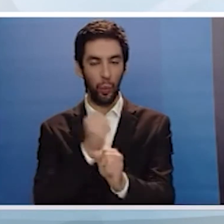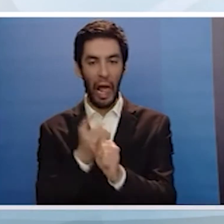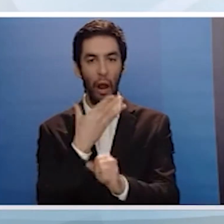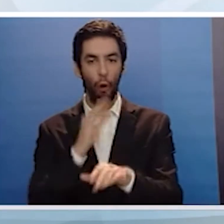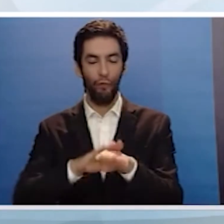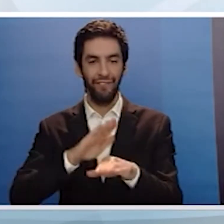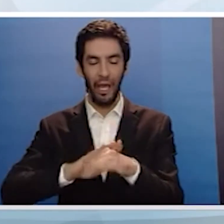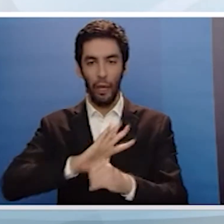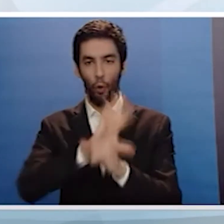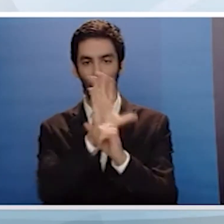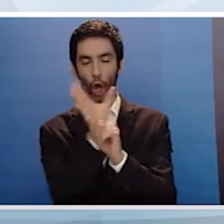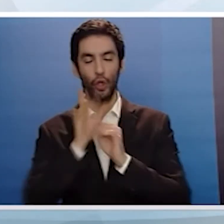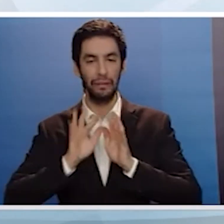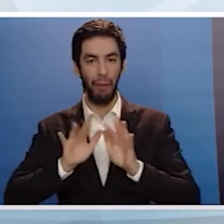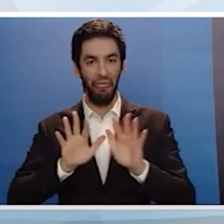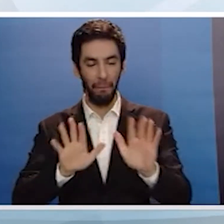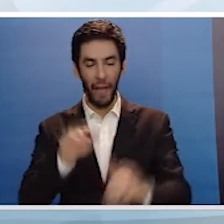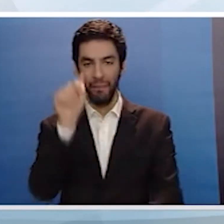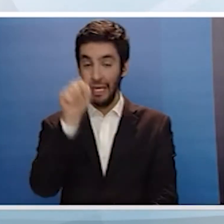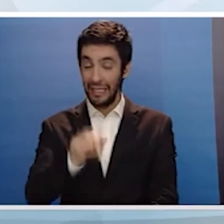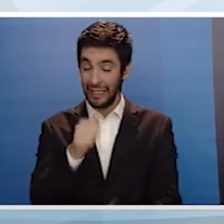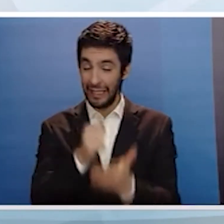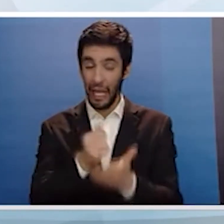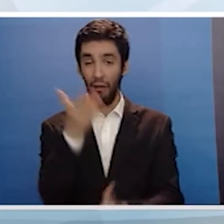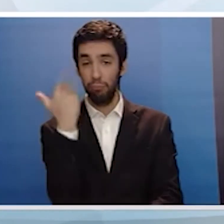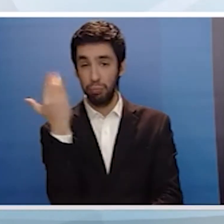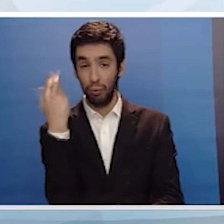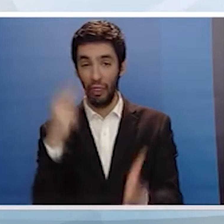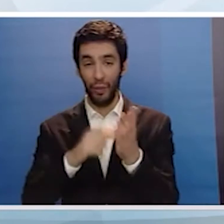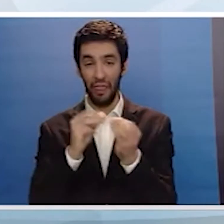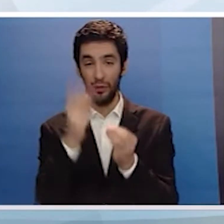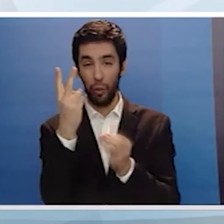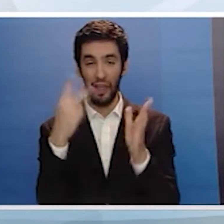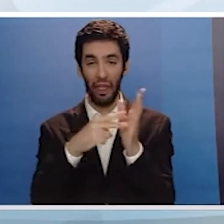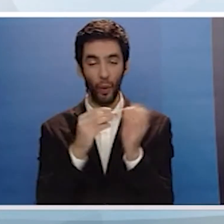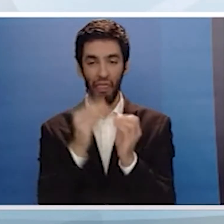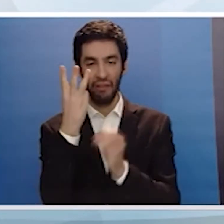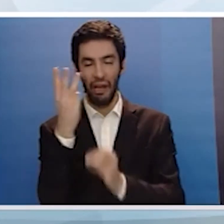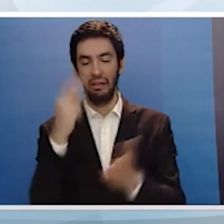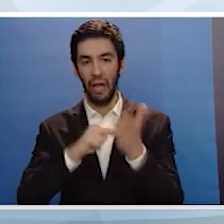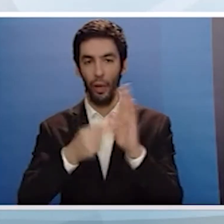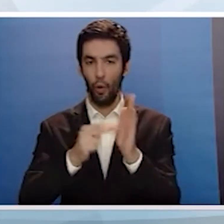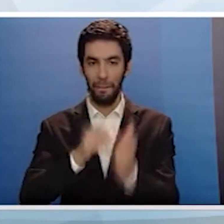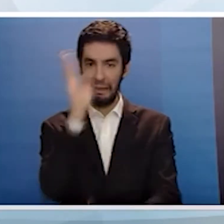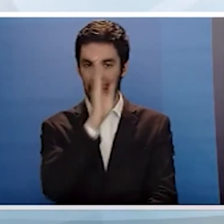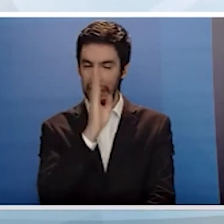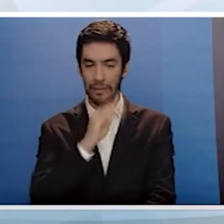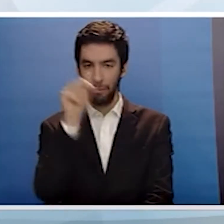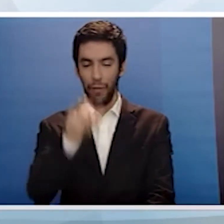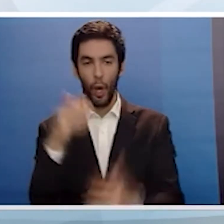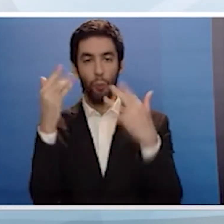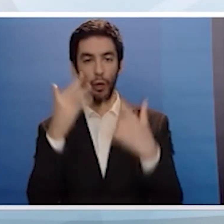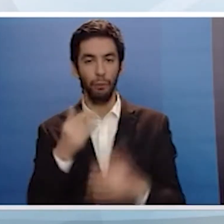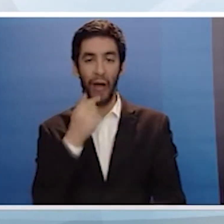κορονοϊού ως επιστέγασμα και της οικονομικής κρίσης του 2012-2013. Δεν είναι ένας συνηθισμένος προϋπολογισμός.